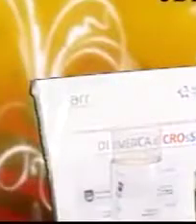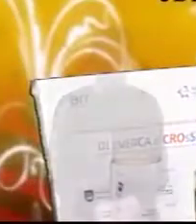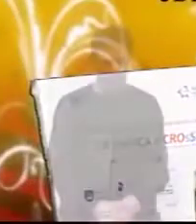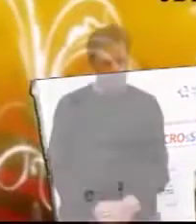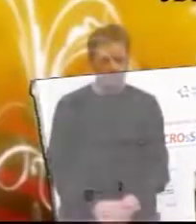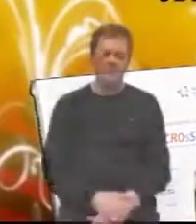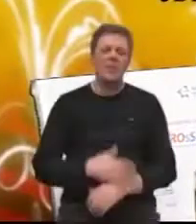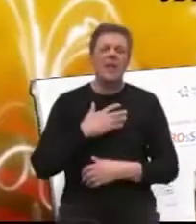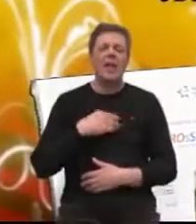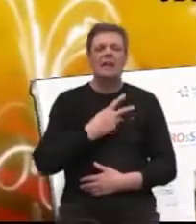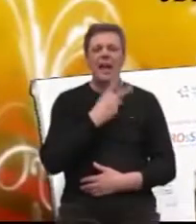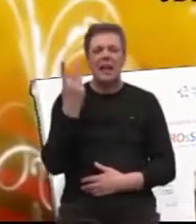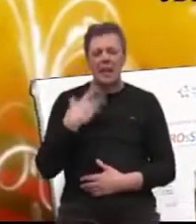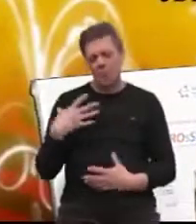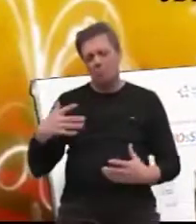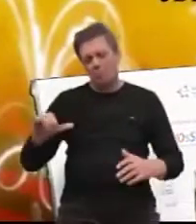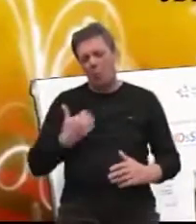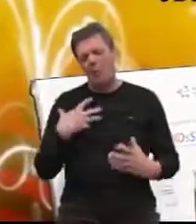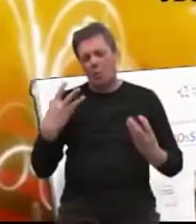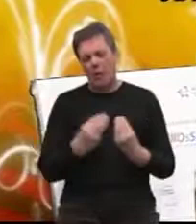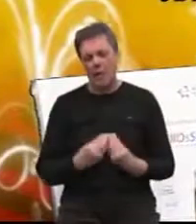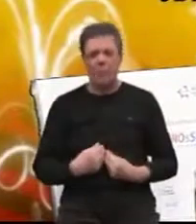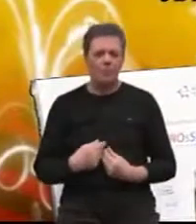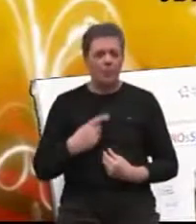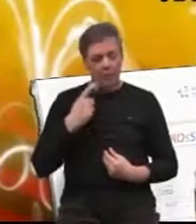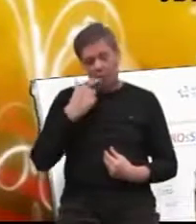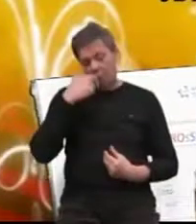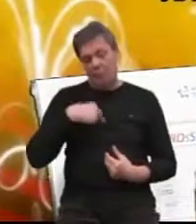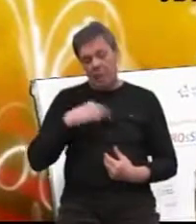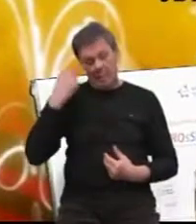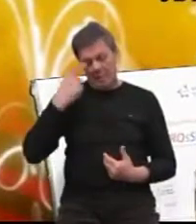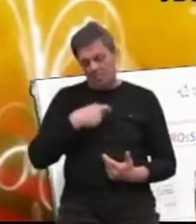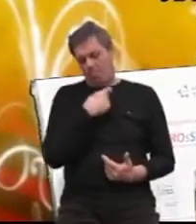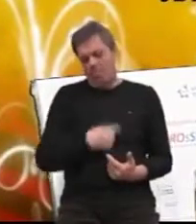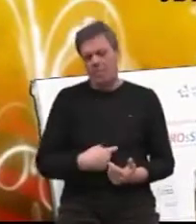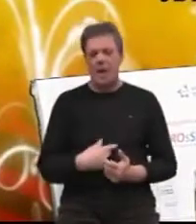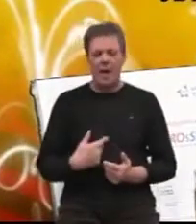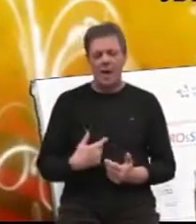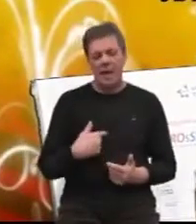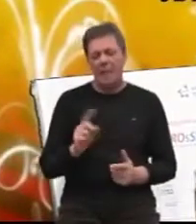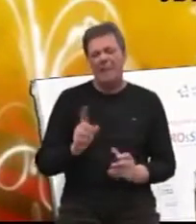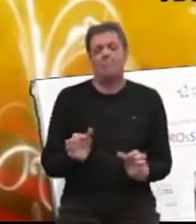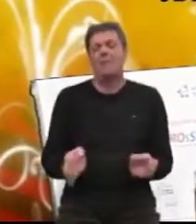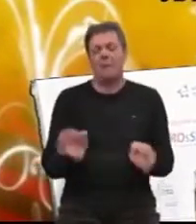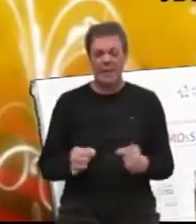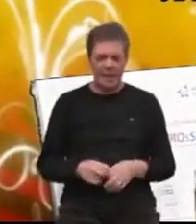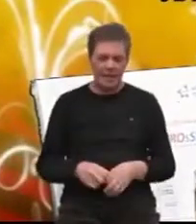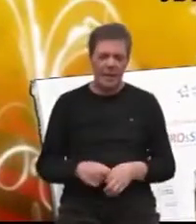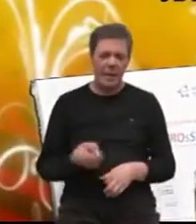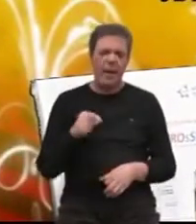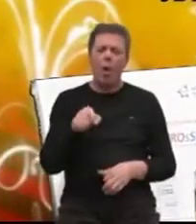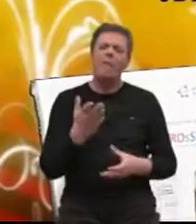Da i leteli, natrag smo u studiju. Ja mislim, osobno ja, nisam tu ni specijalist ni ništa, ovaj